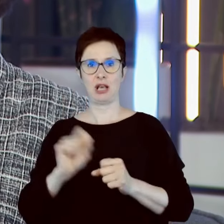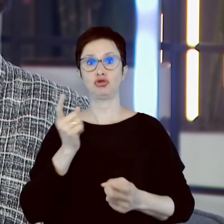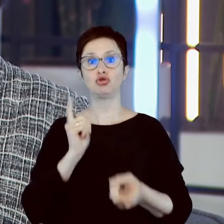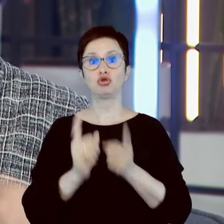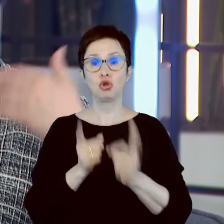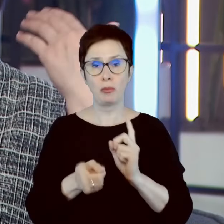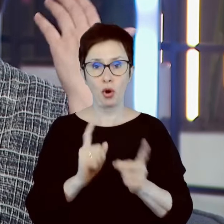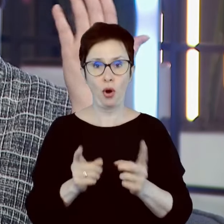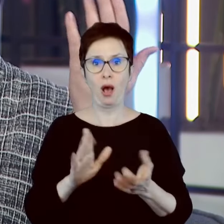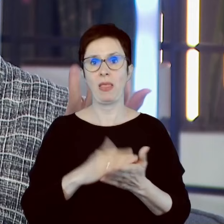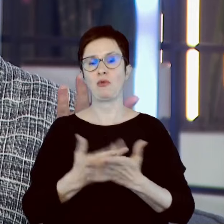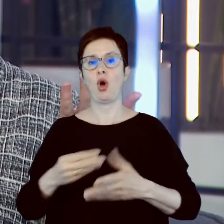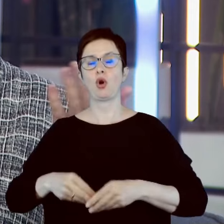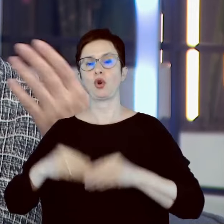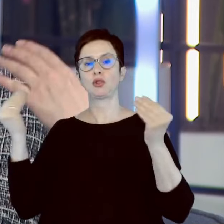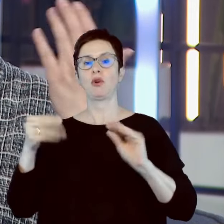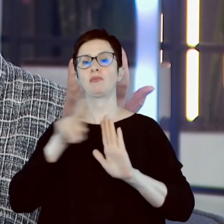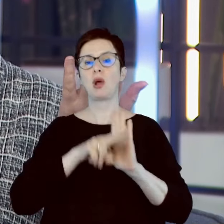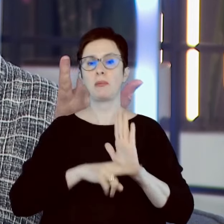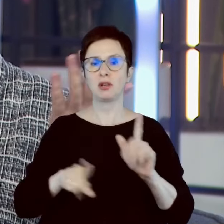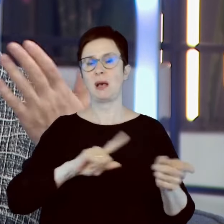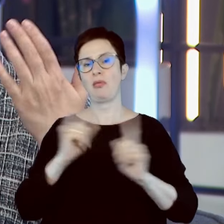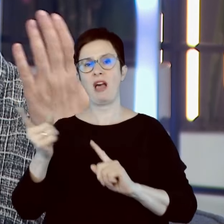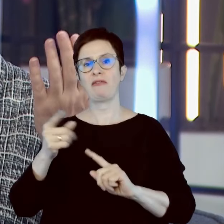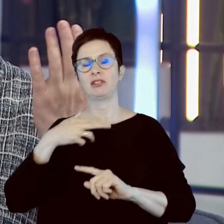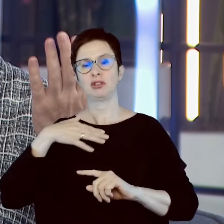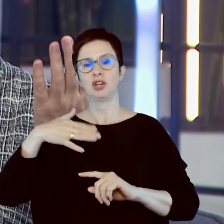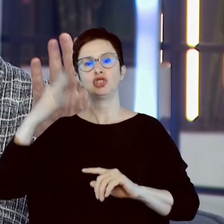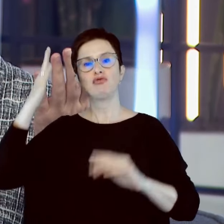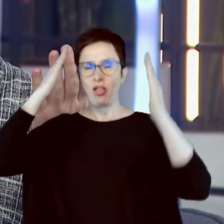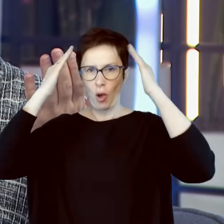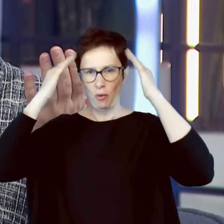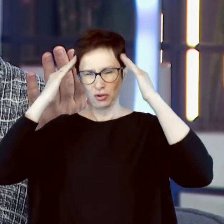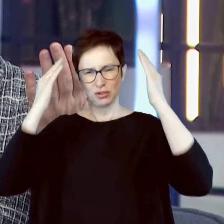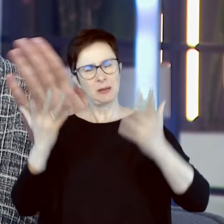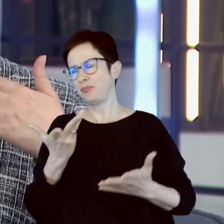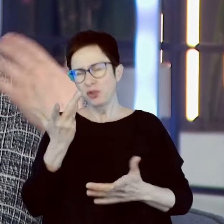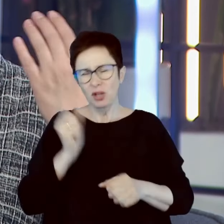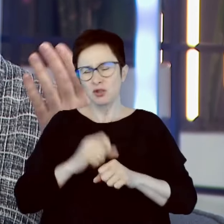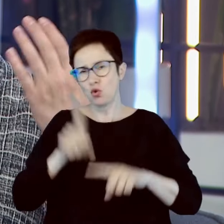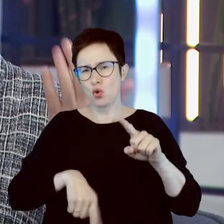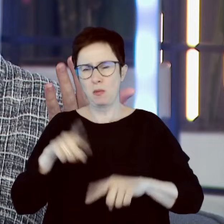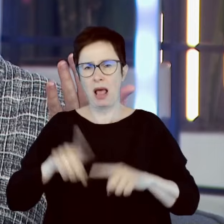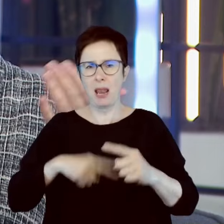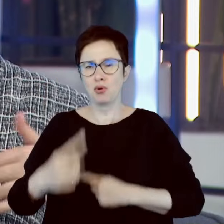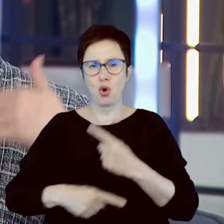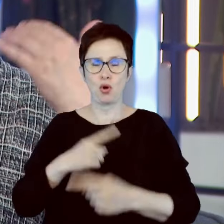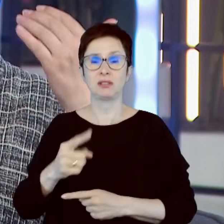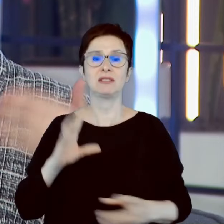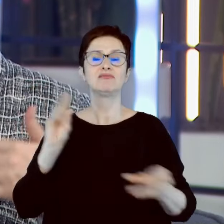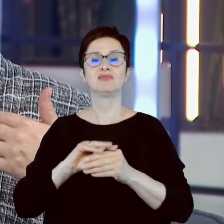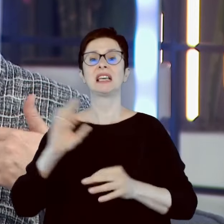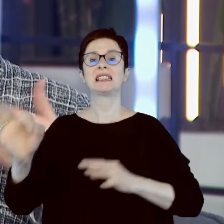rozwój regulacji, czy nawet mentalności, czy nawet świadomości społecznej. To jest absolutnie naturalny proces, który jakby w historii innowacji